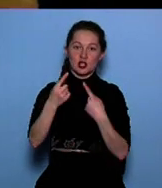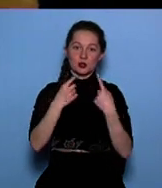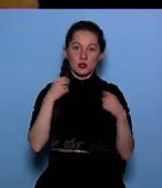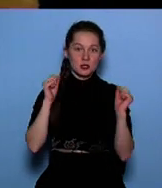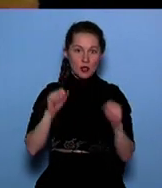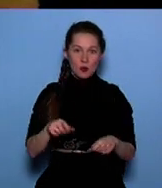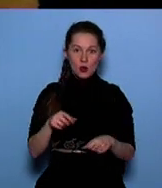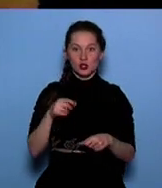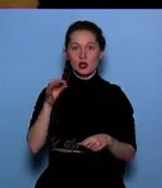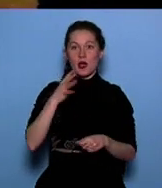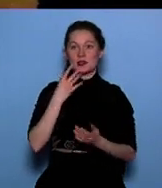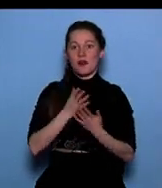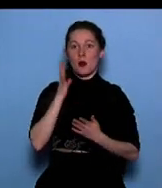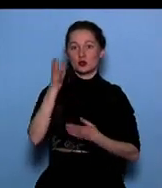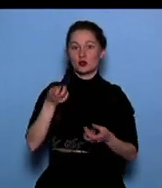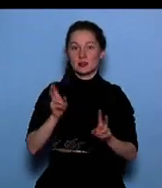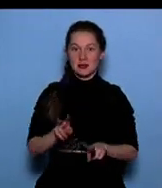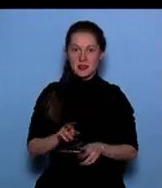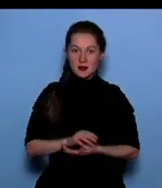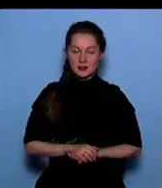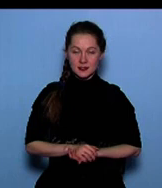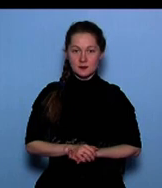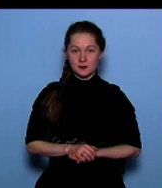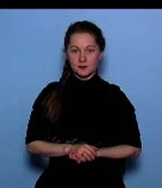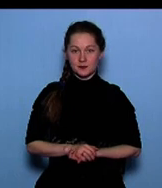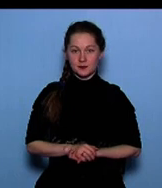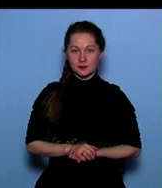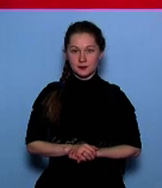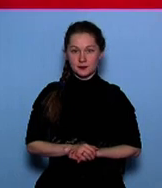своей будущей специальности. Дмитрий Вороновнин, Андрей Бусыгин. Новости.